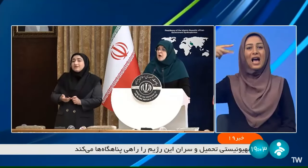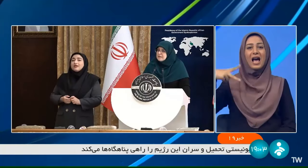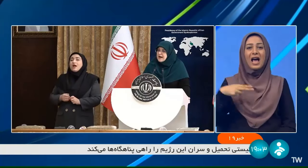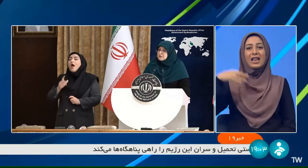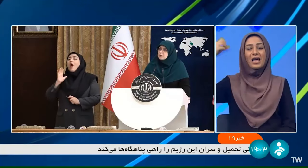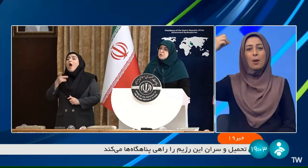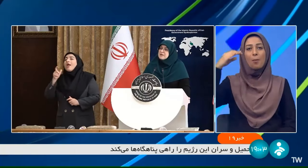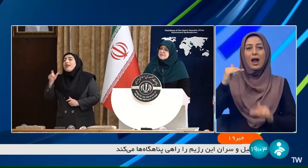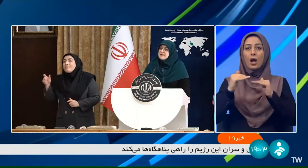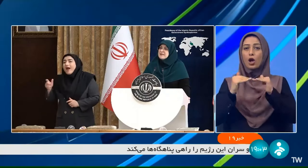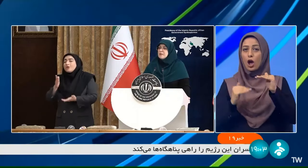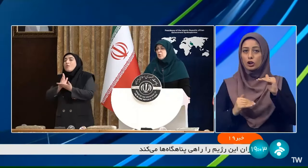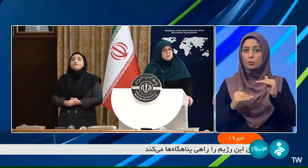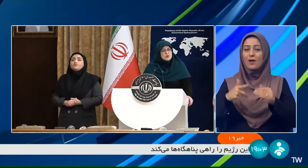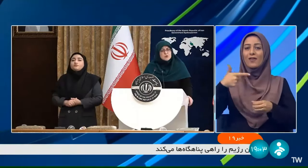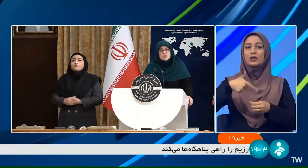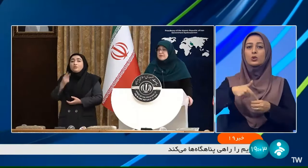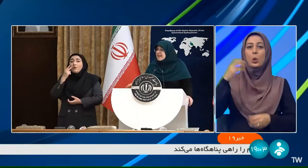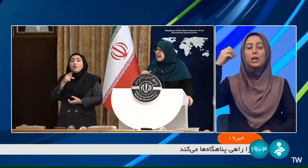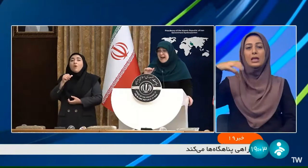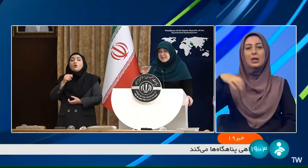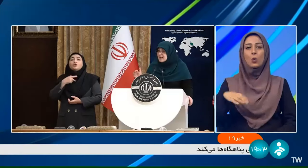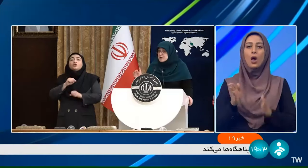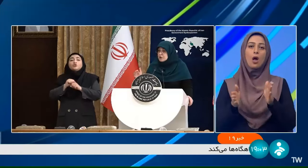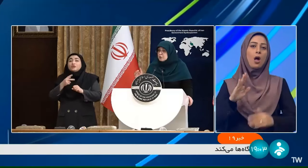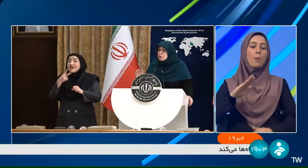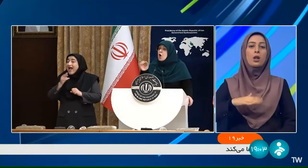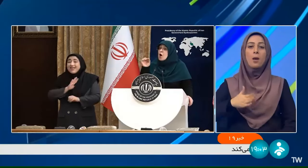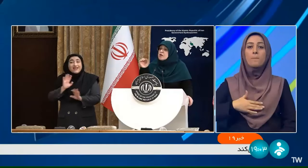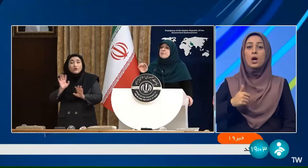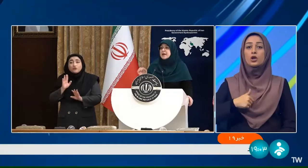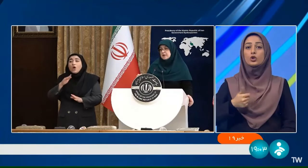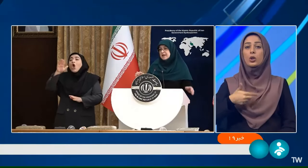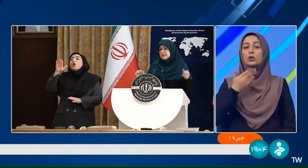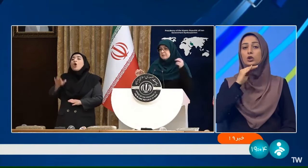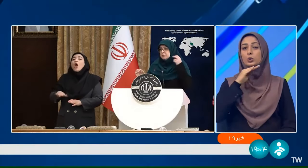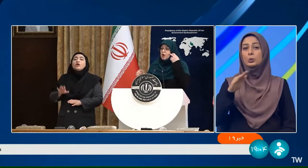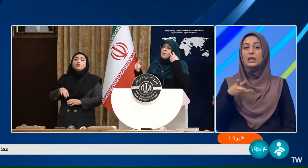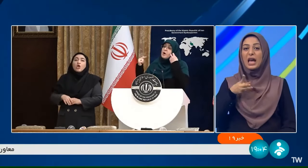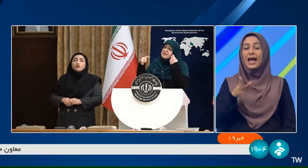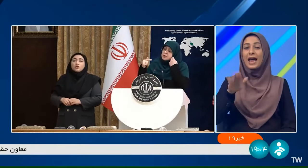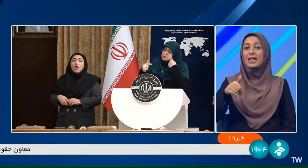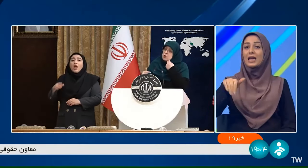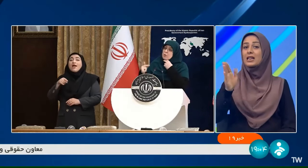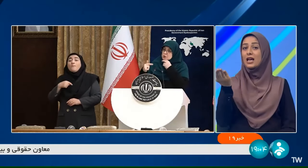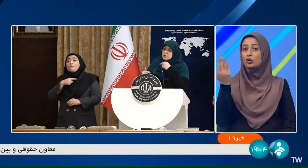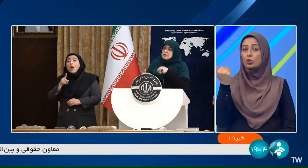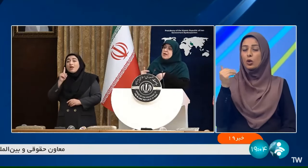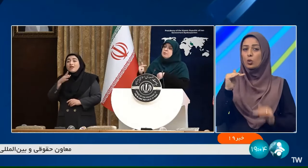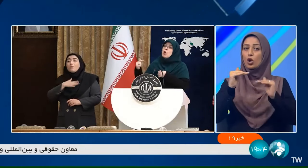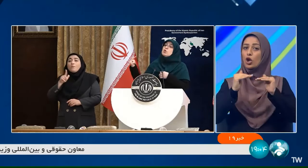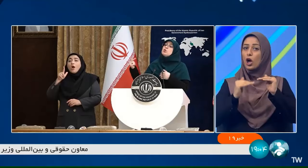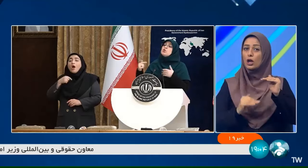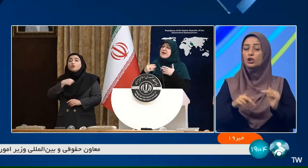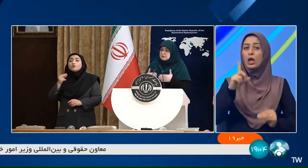فیلن تحمیل شده است مازد سوزی قط نشده بود کاهش پیدا کرده بود ما یک نوع مازد